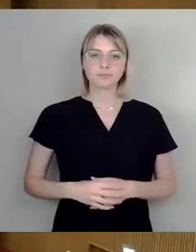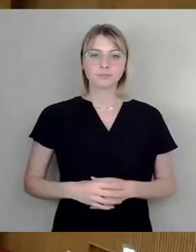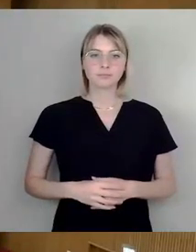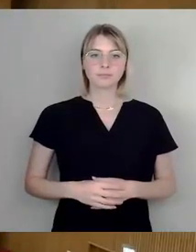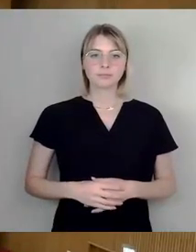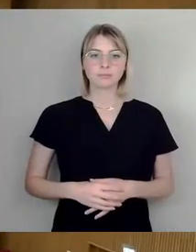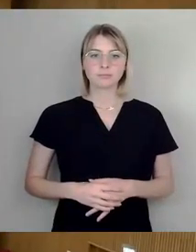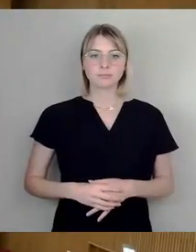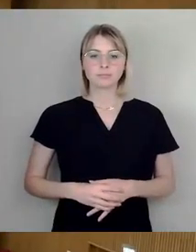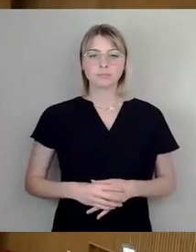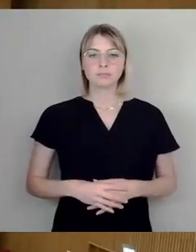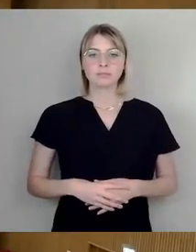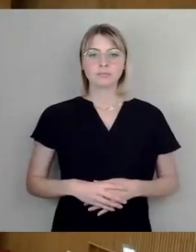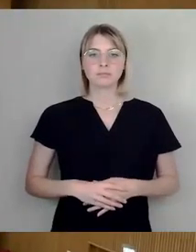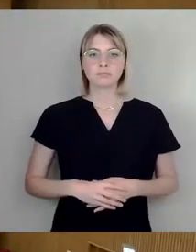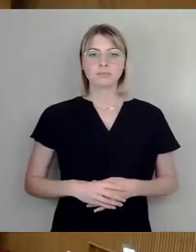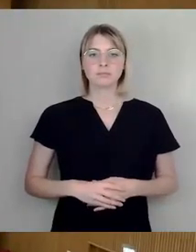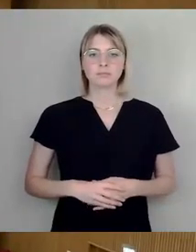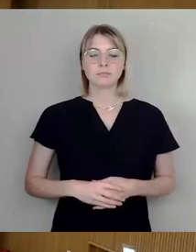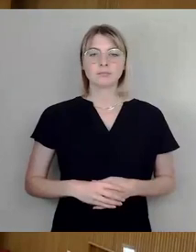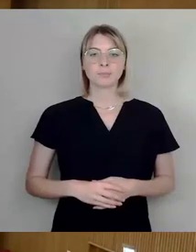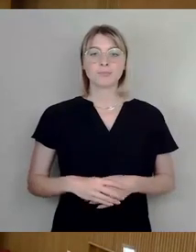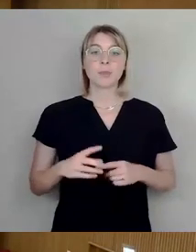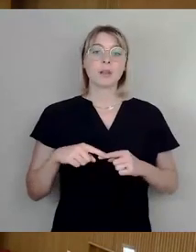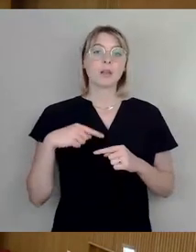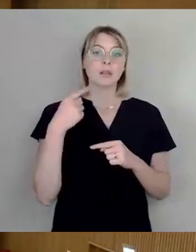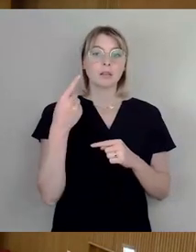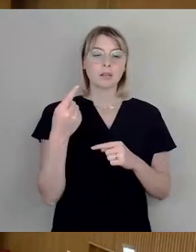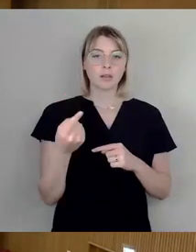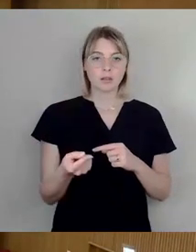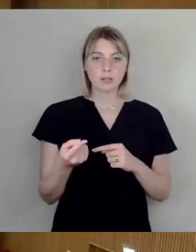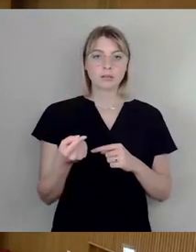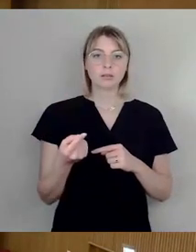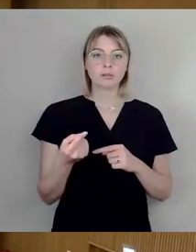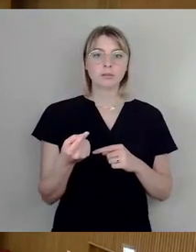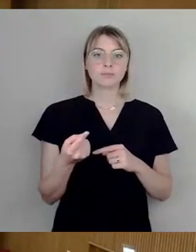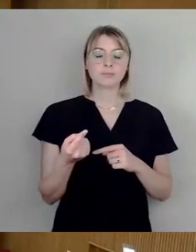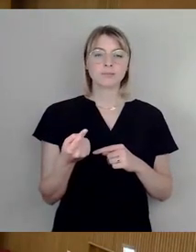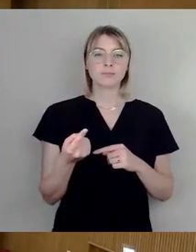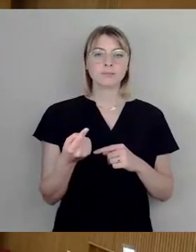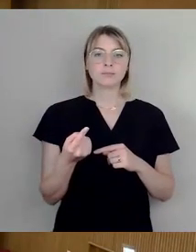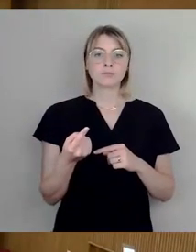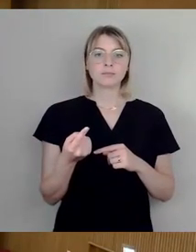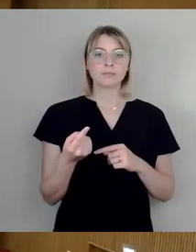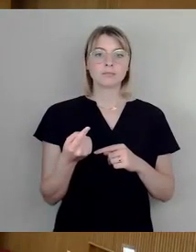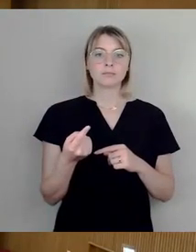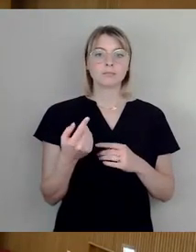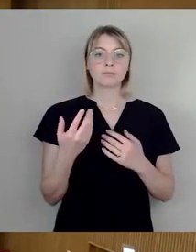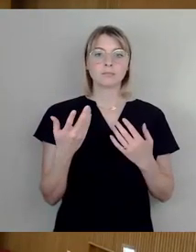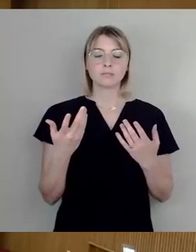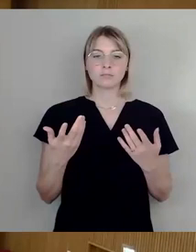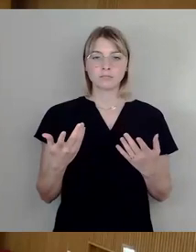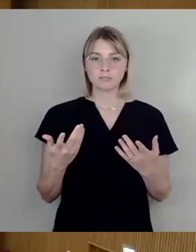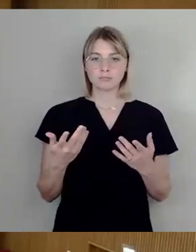Dann würden wir weitermachen mit der